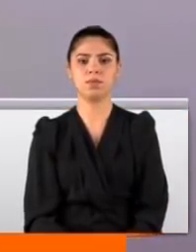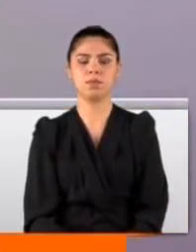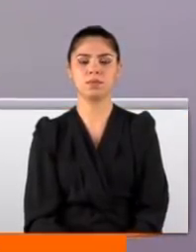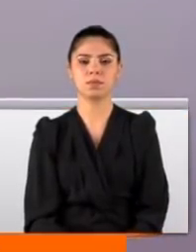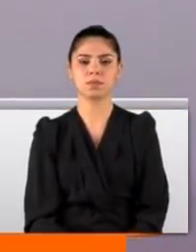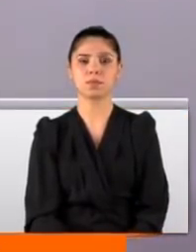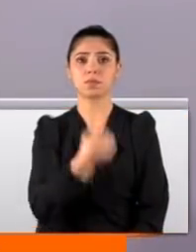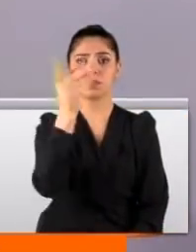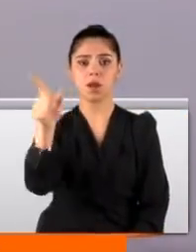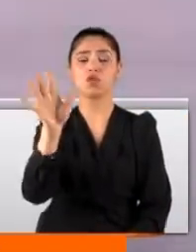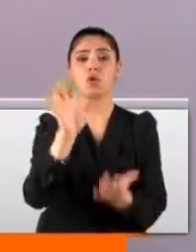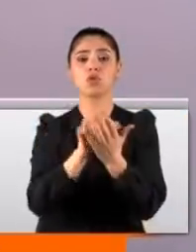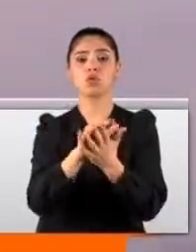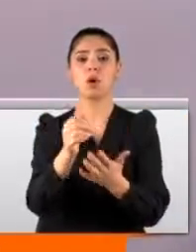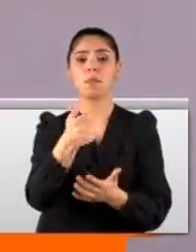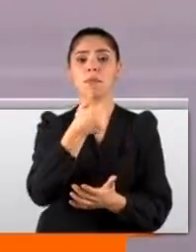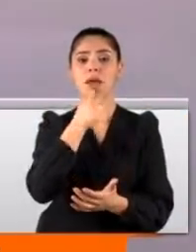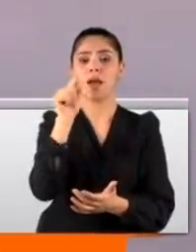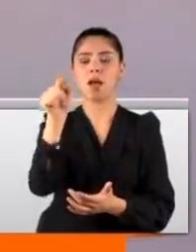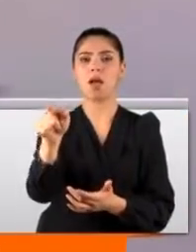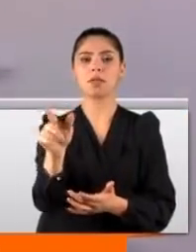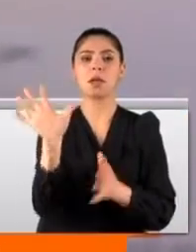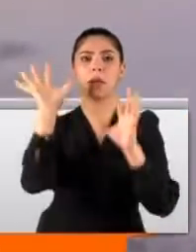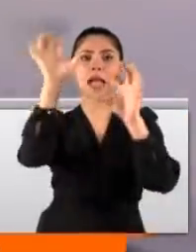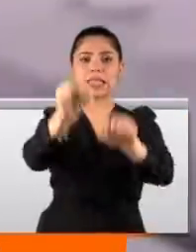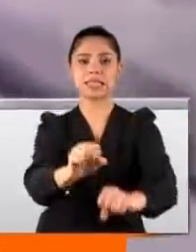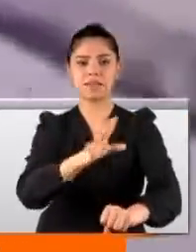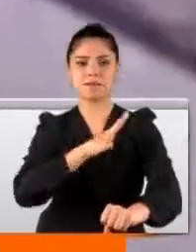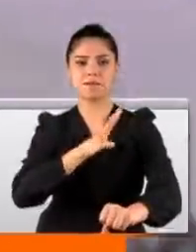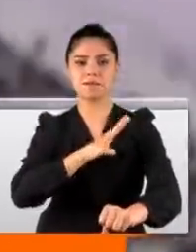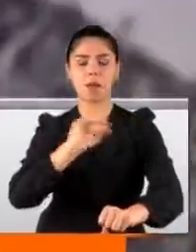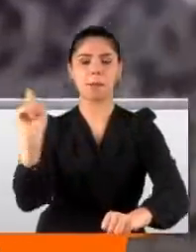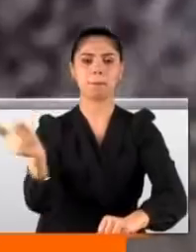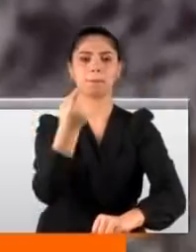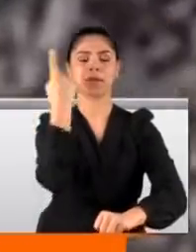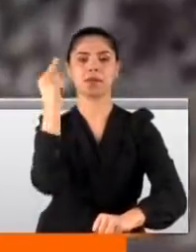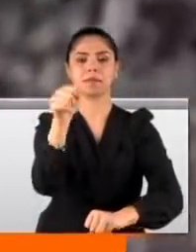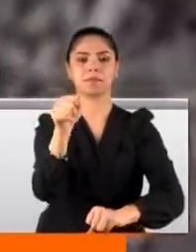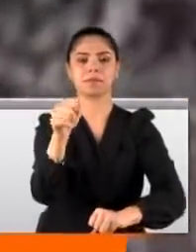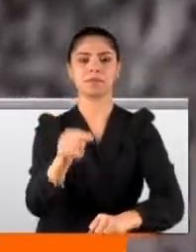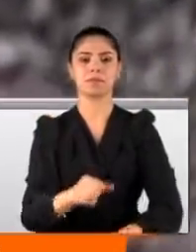Bahçedeki köpek hızla adamın üzerine atladı. Tam ısıracağı anda hiç beklenmedik bir şey oldu.